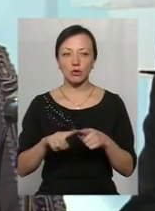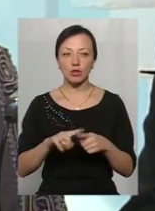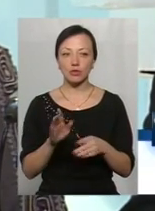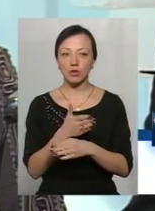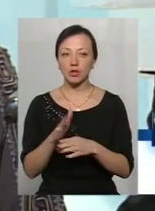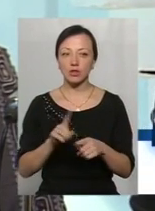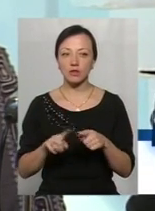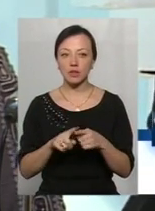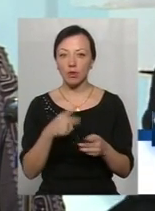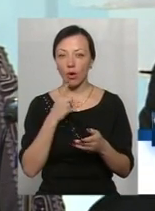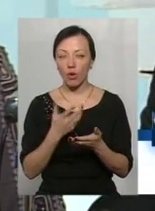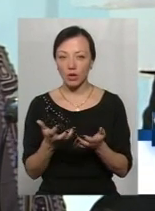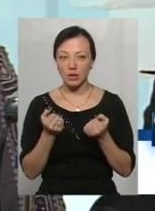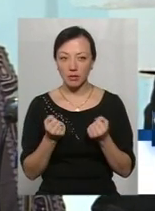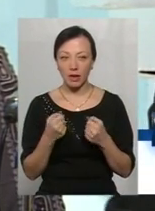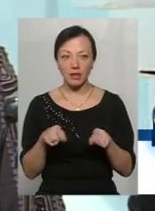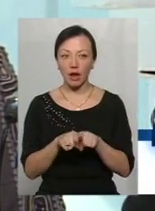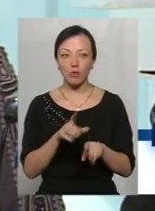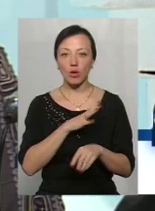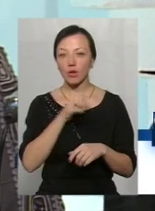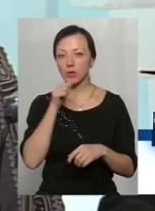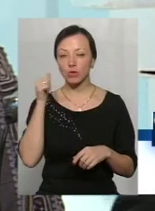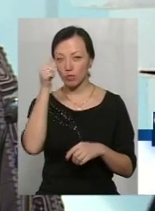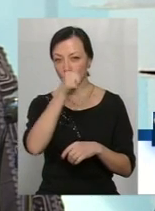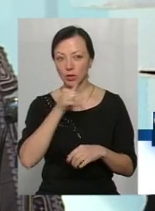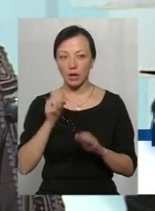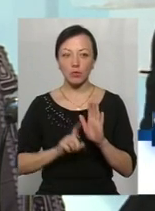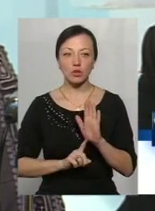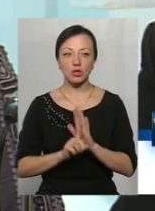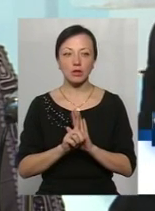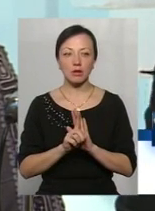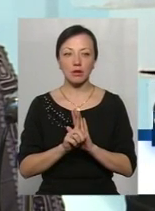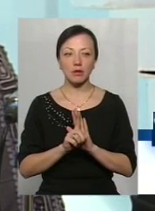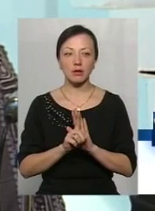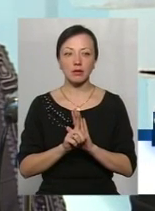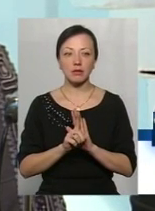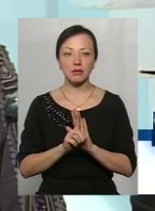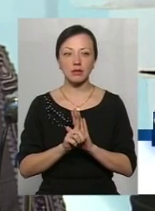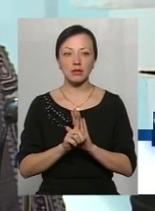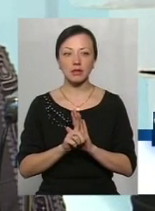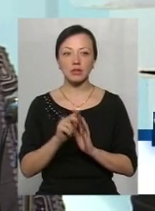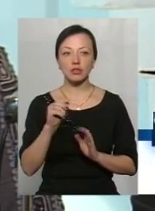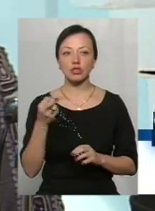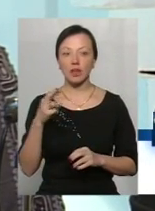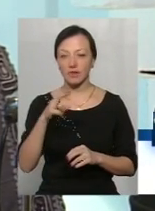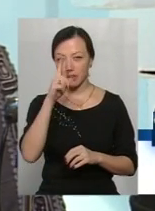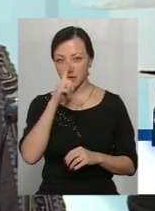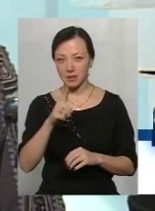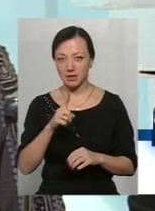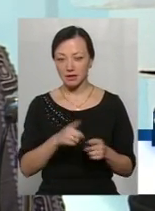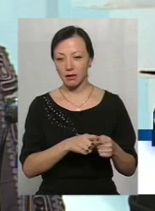і щоб ми скоріше їх побачили. Так було, як в минулому році, щоб почалося з червня місяця, по-моєму.